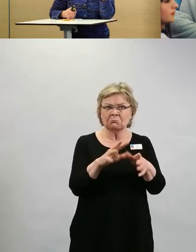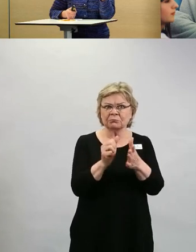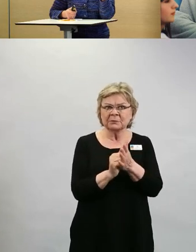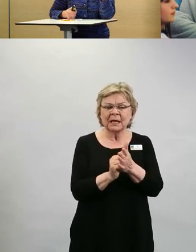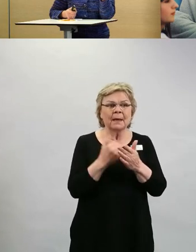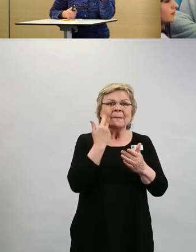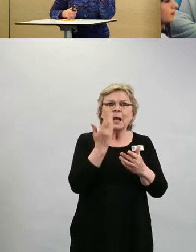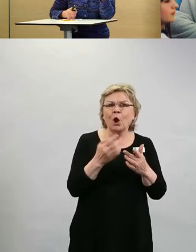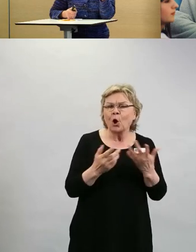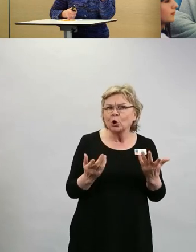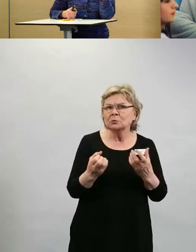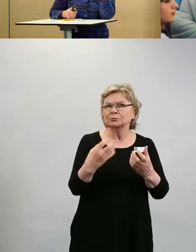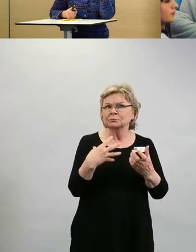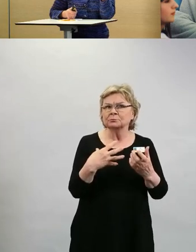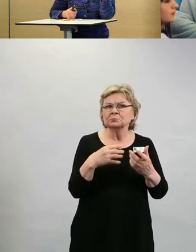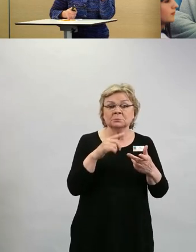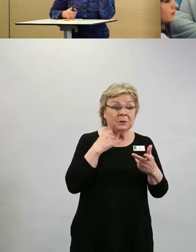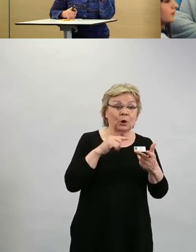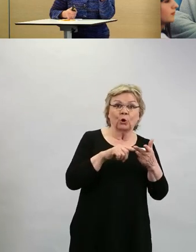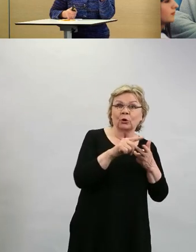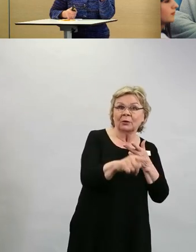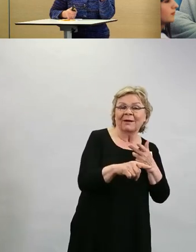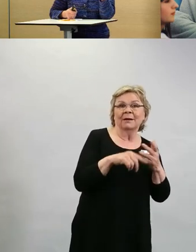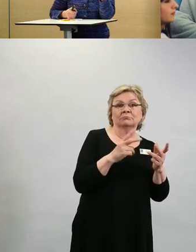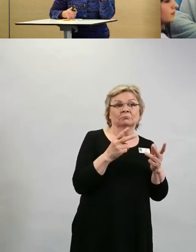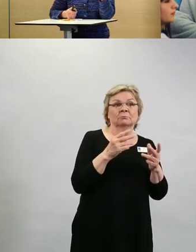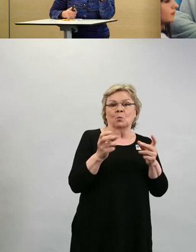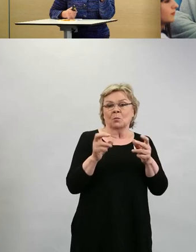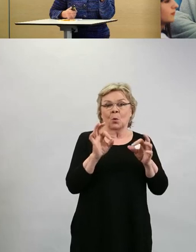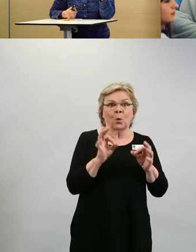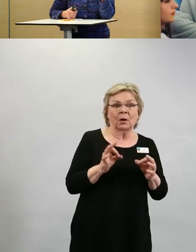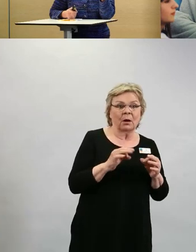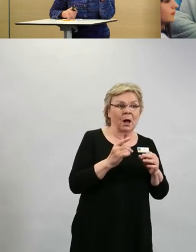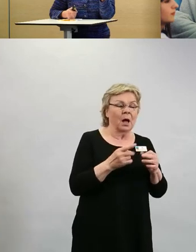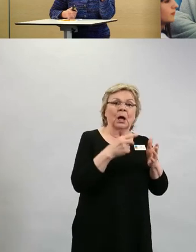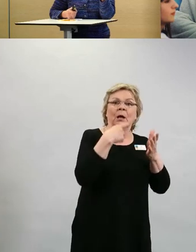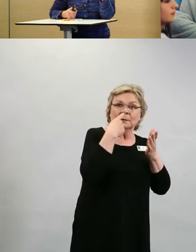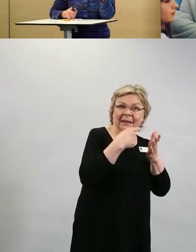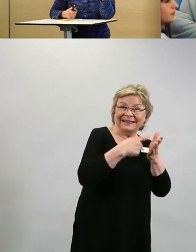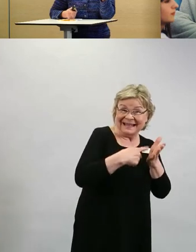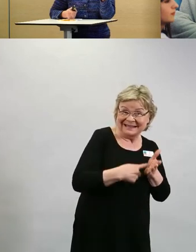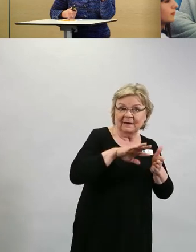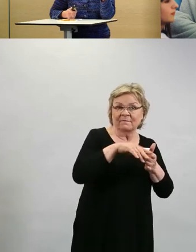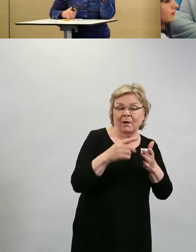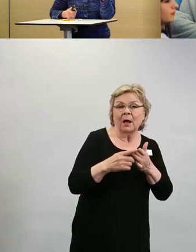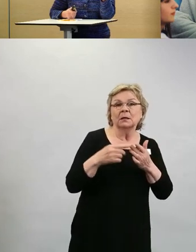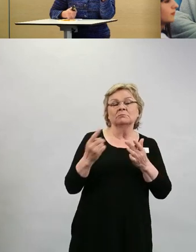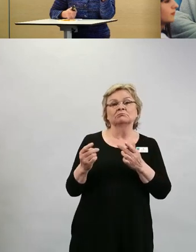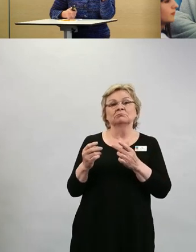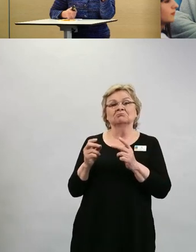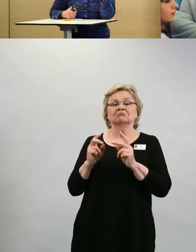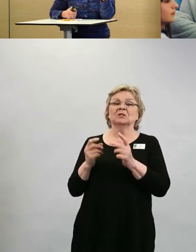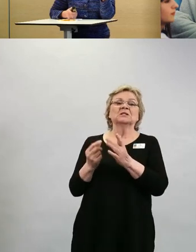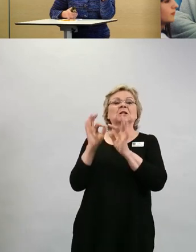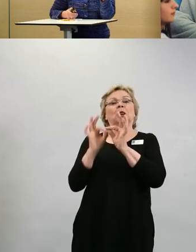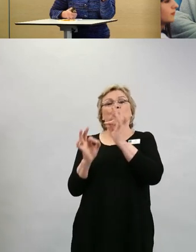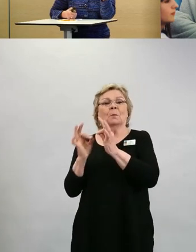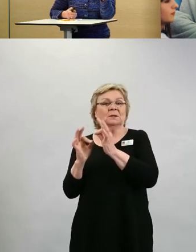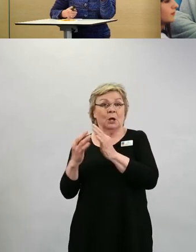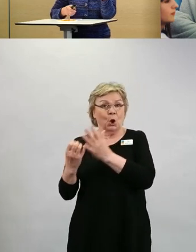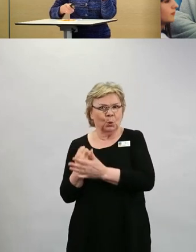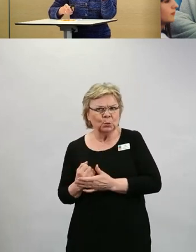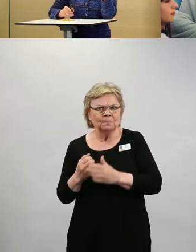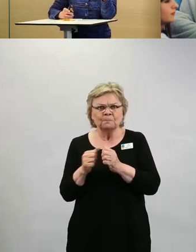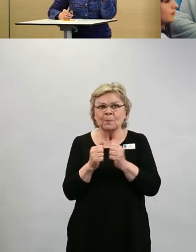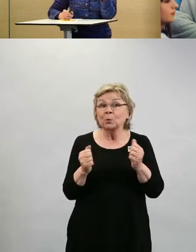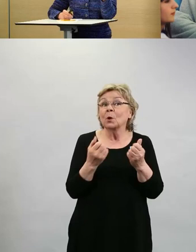löydös tai oliko se sitten oireiden mukaisesti löydetty löydös. Tämä vain antaa teille sitä suuruusluokkaa siitä, että kuinka paljon